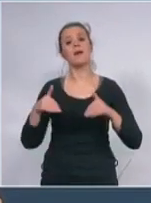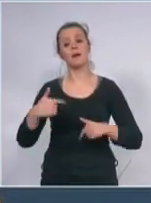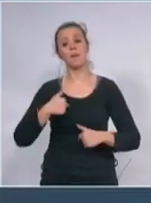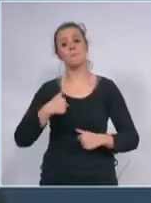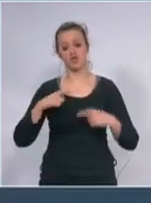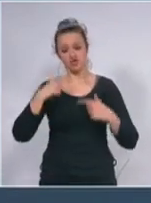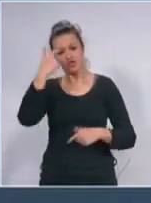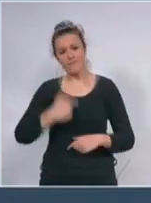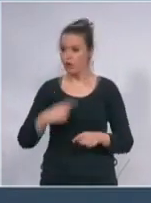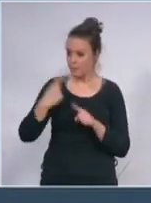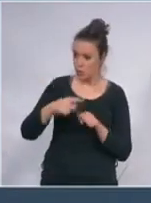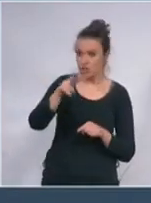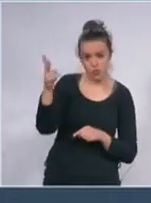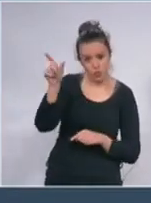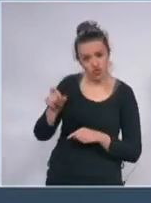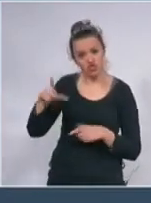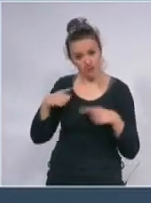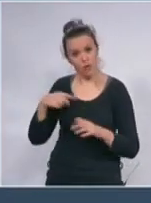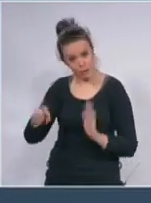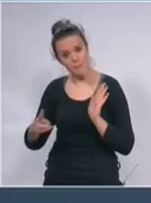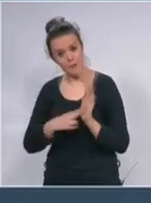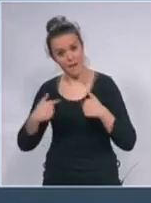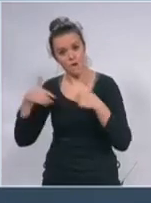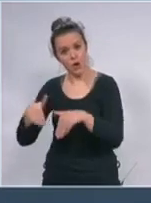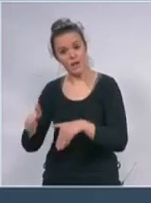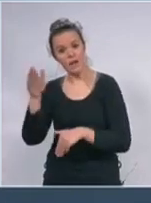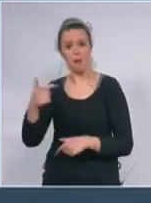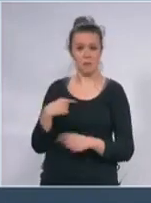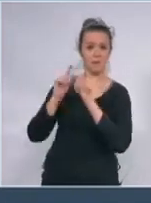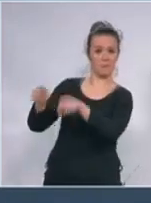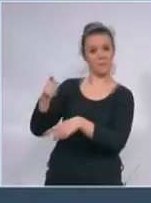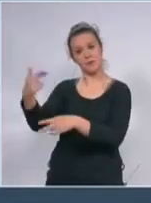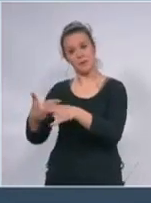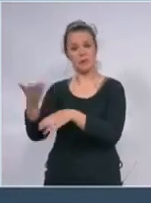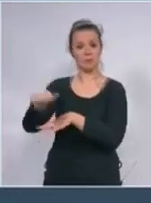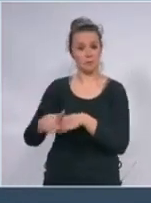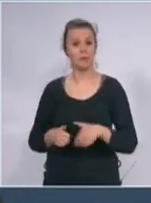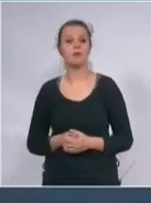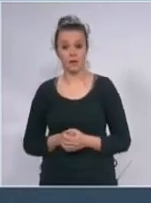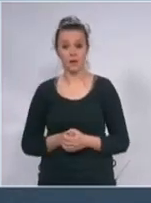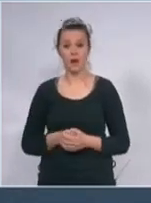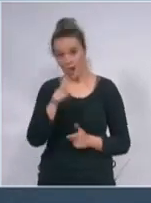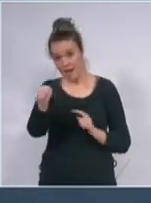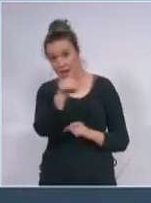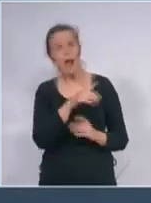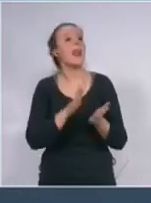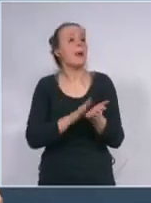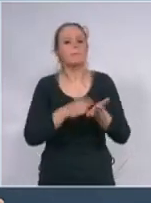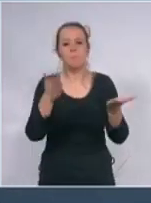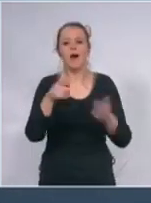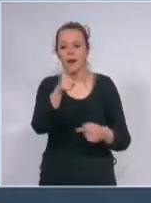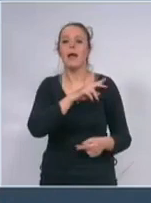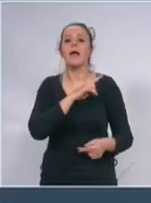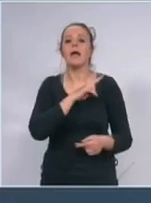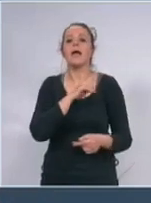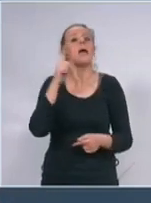i imate pravo čak i kad pomislite da imate pravo imate pravo da sigrate svojim životom ali ne imate pravo